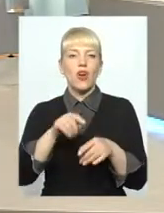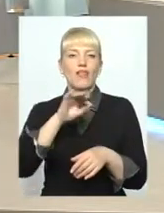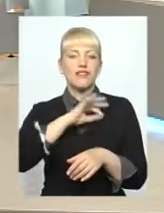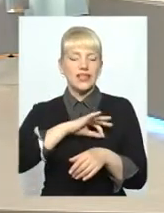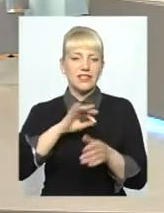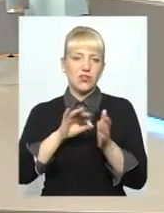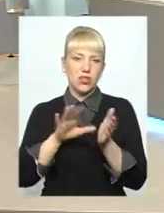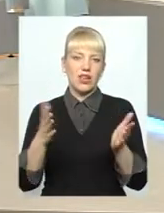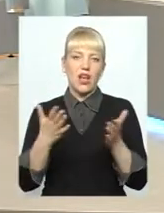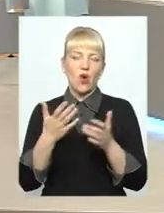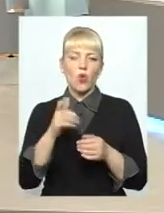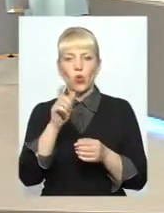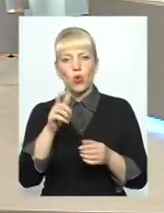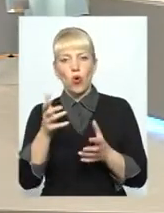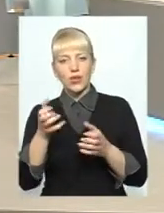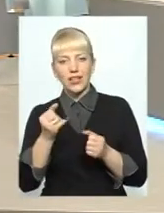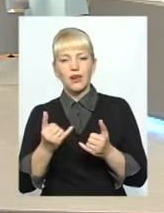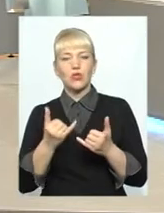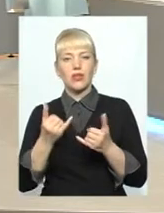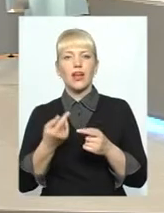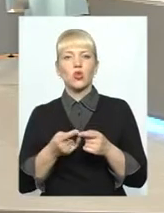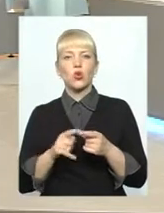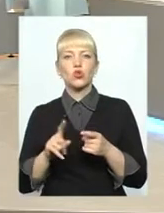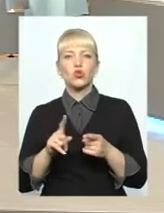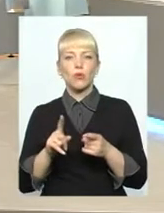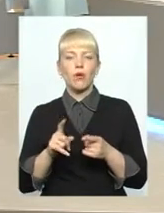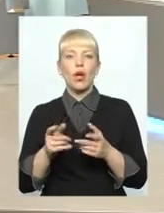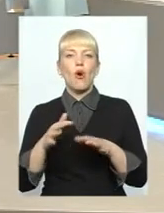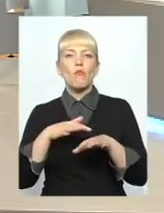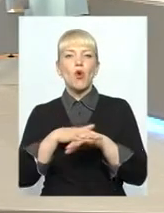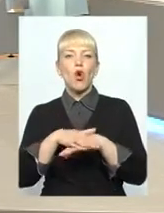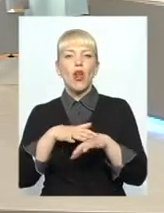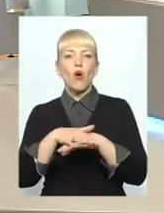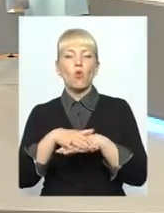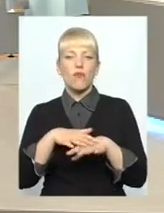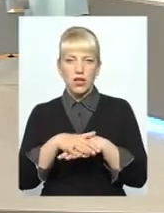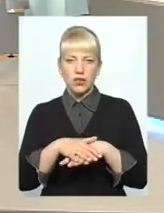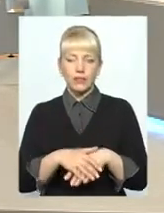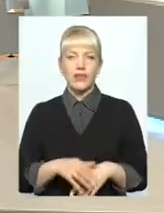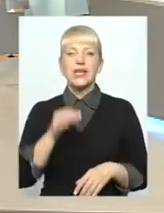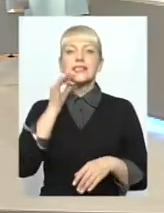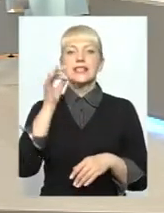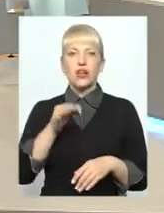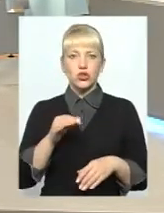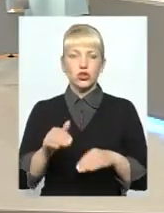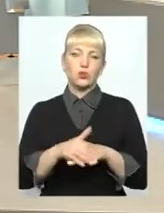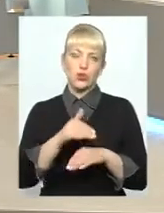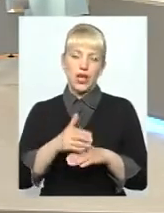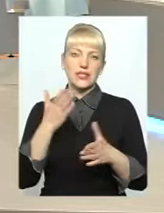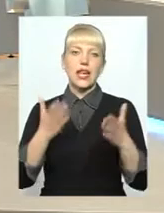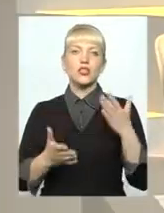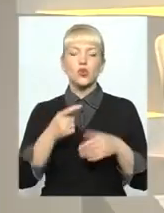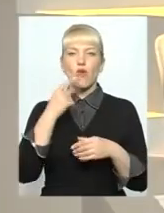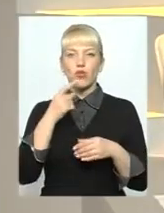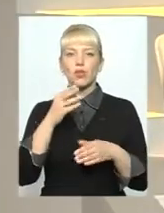отримує, для того, щоб прорахувати. Скажіть, будь ласка, от якщо говорити про